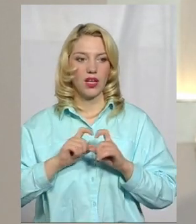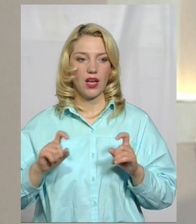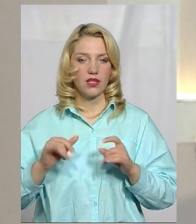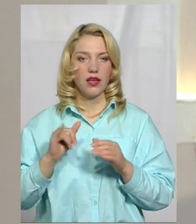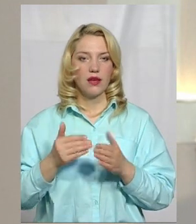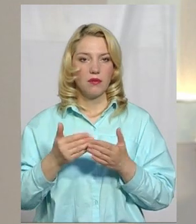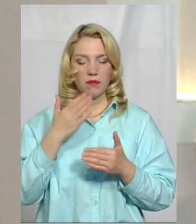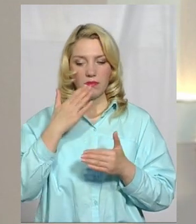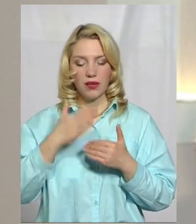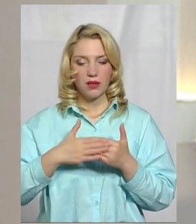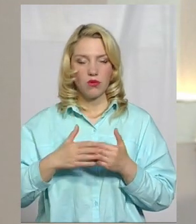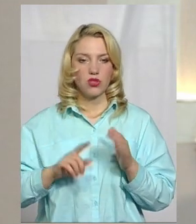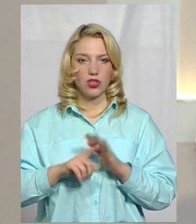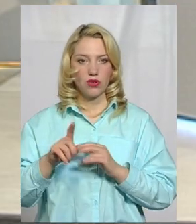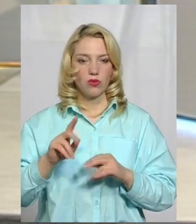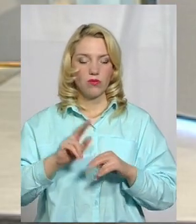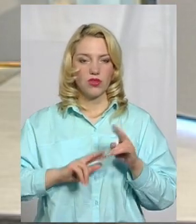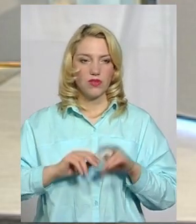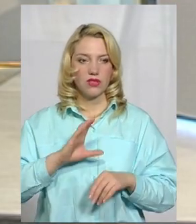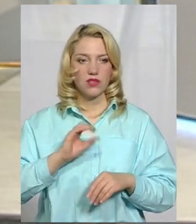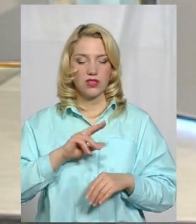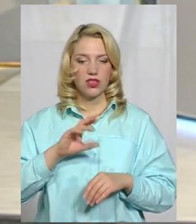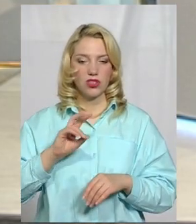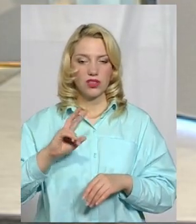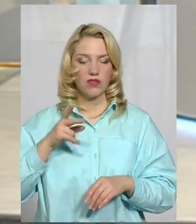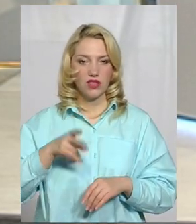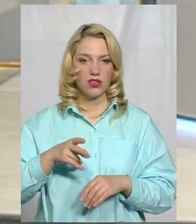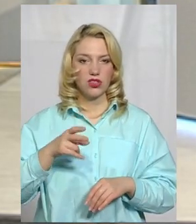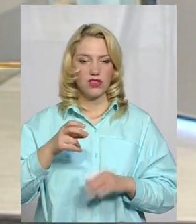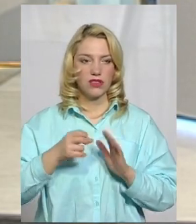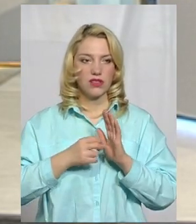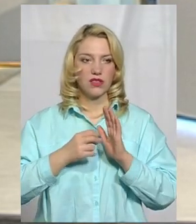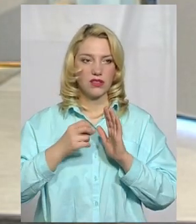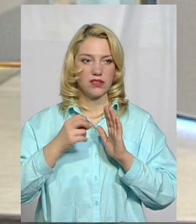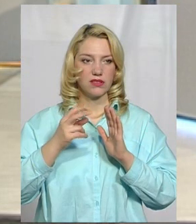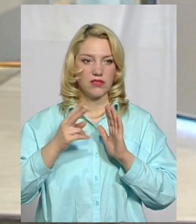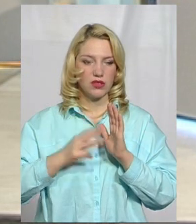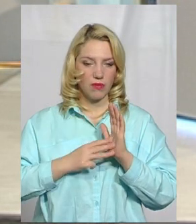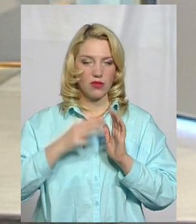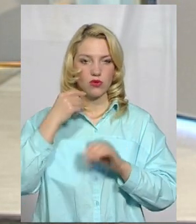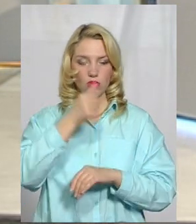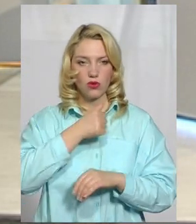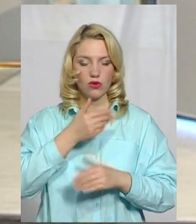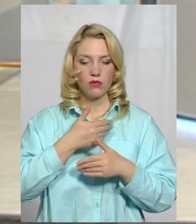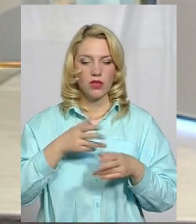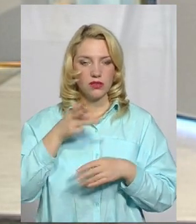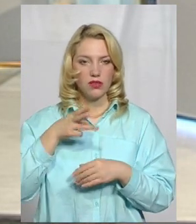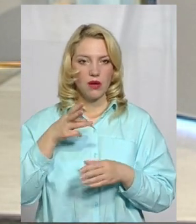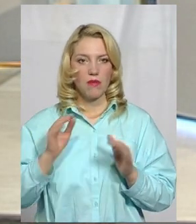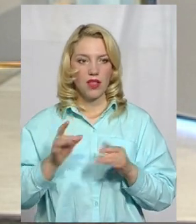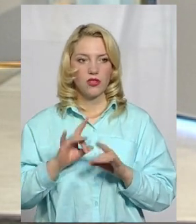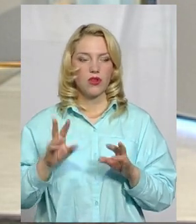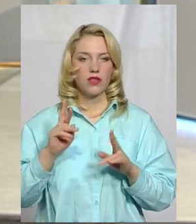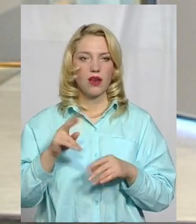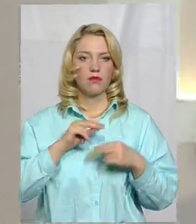початком будівництва, в січні 2017 року, ми знімали сюжет про те, як працювали